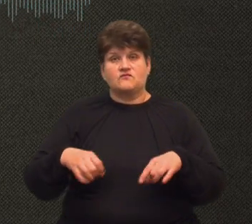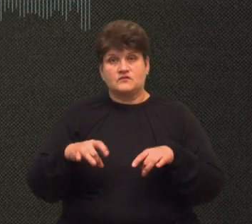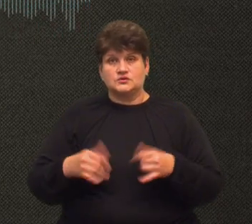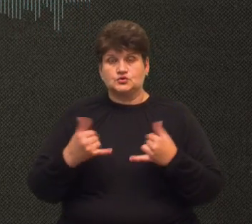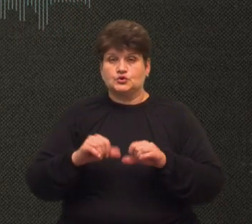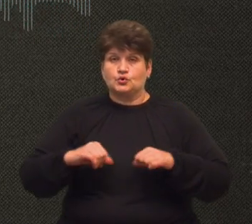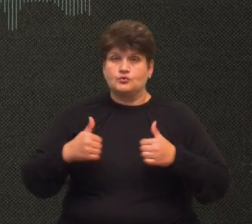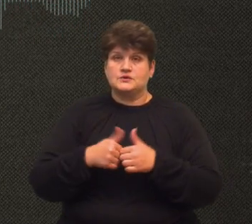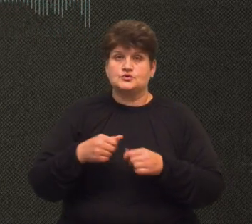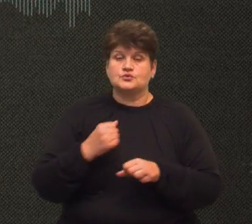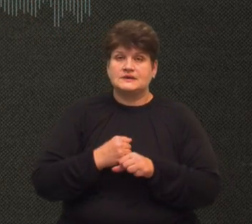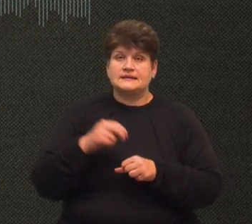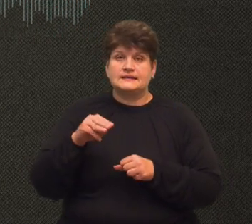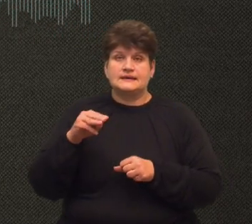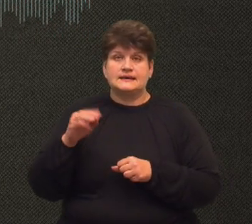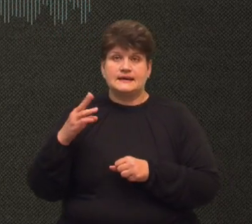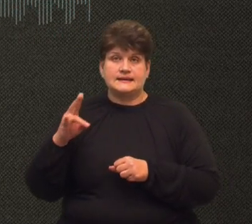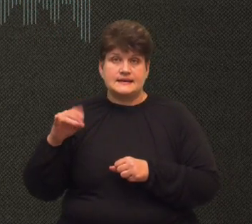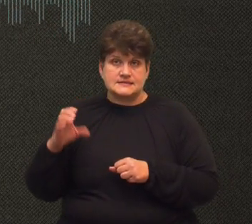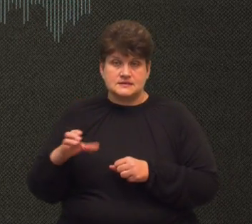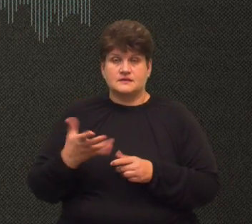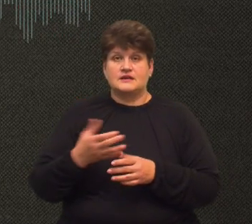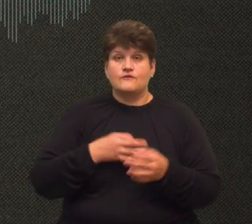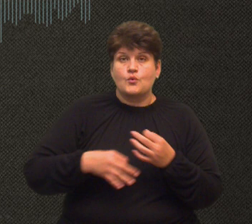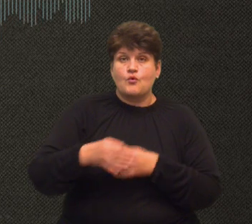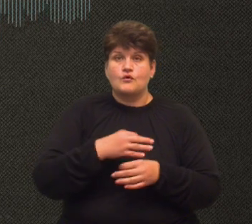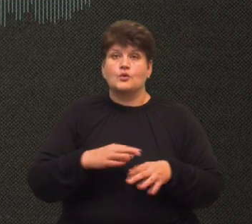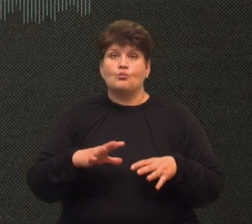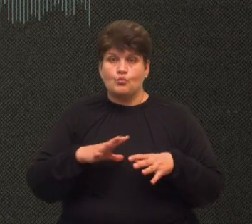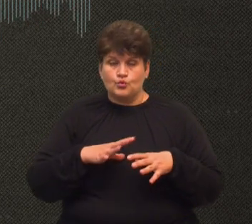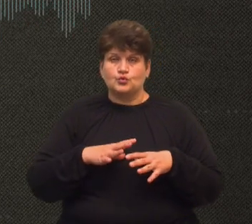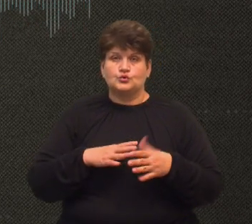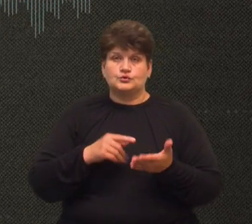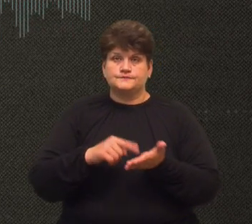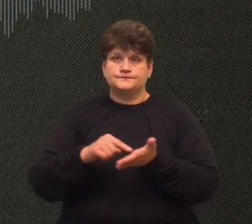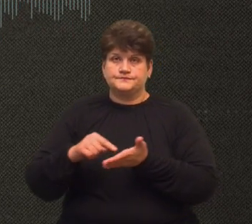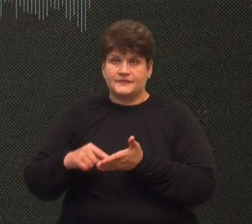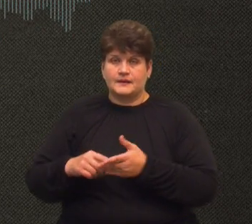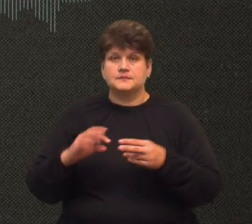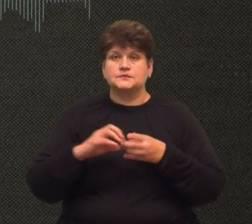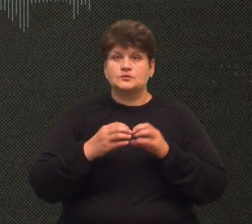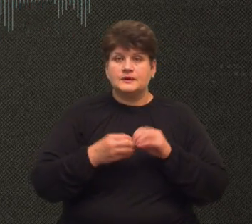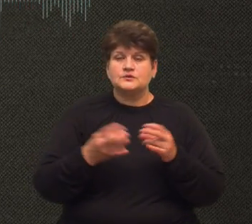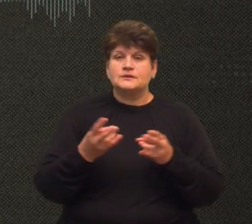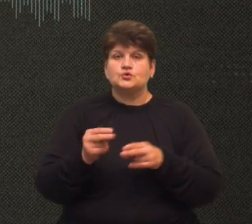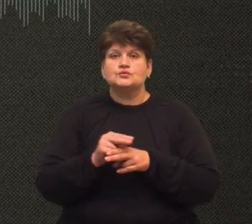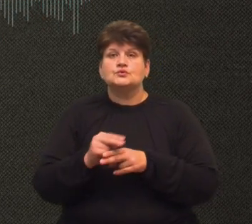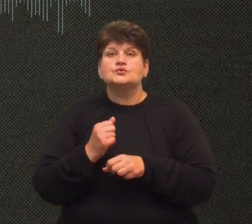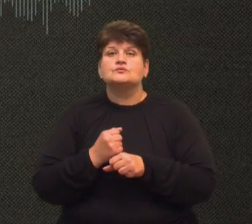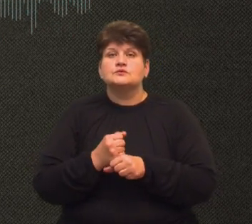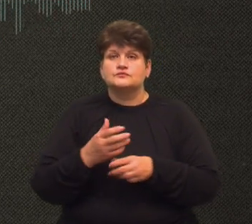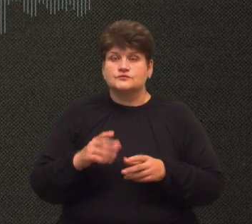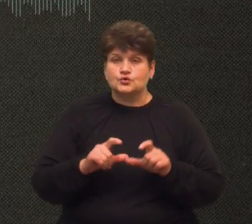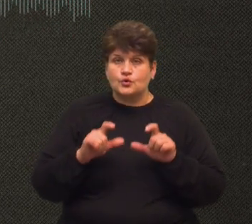комісію ТРТНС і обговорити дане питання. В ході обговорення було ряд вказано недоліків, що саме потрібно доробити в школі. Це